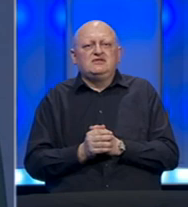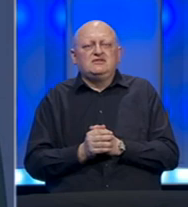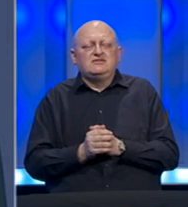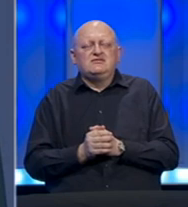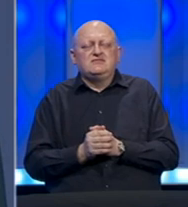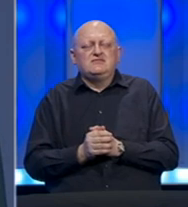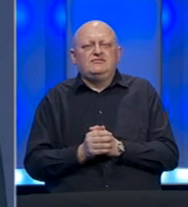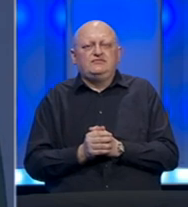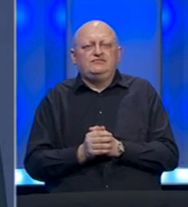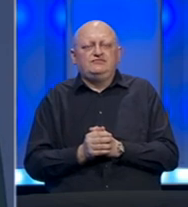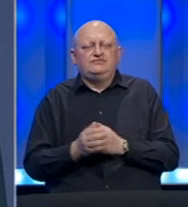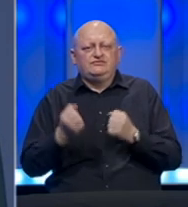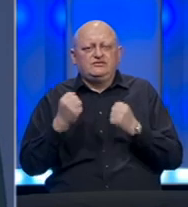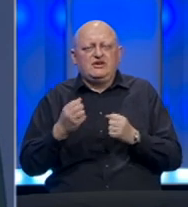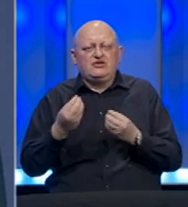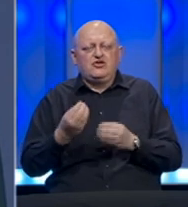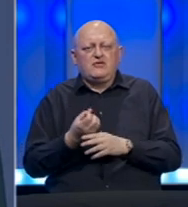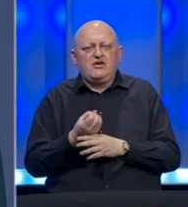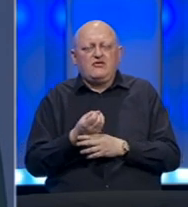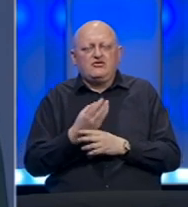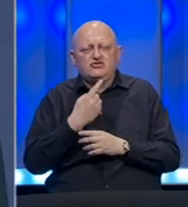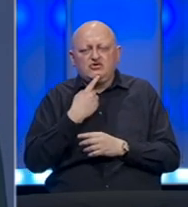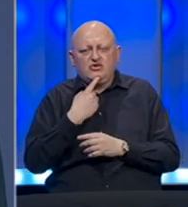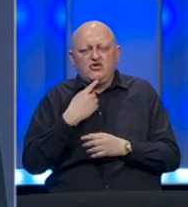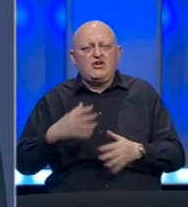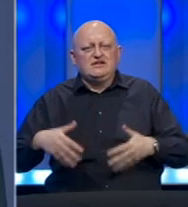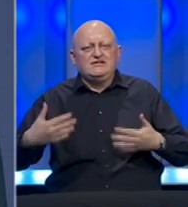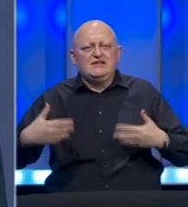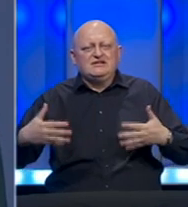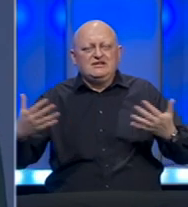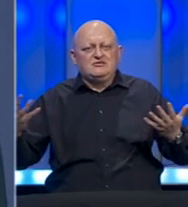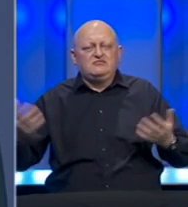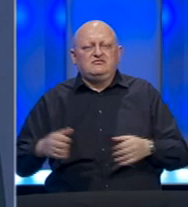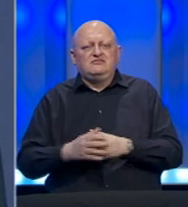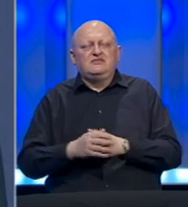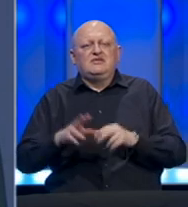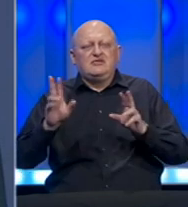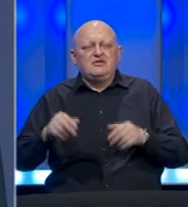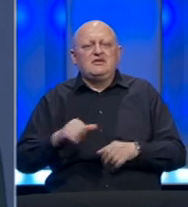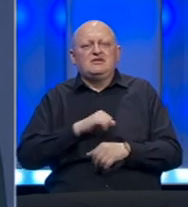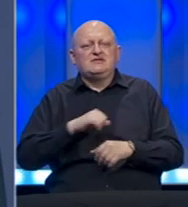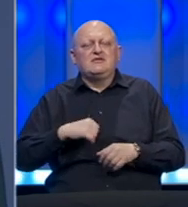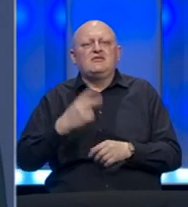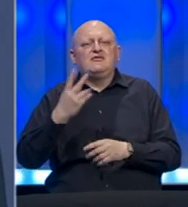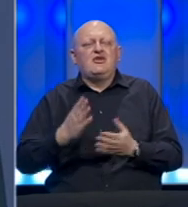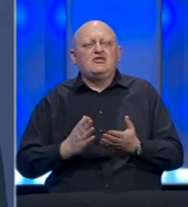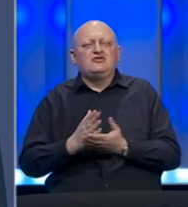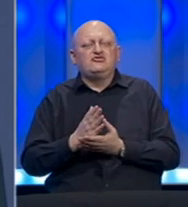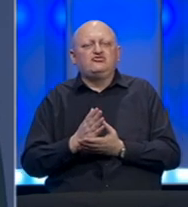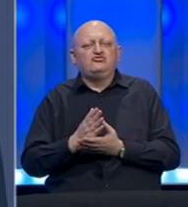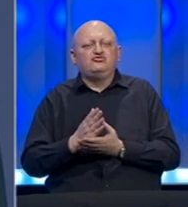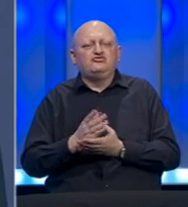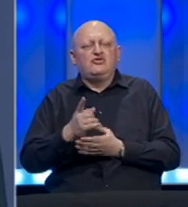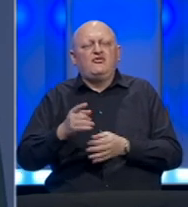i jako dobra informacija koja nas veseli da smo imali samo dva slučaja. Ovo je